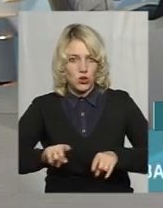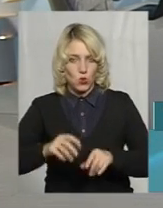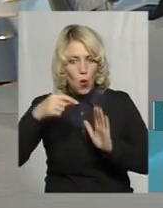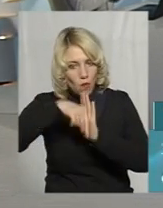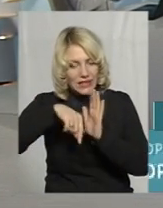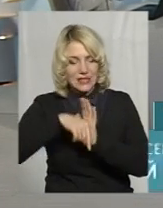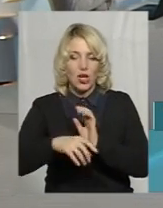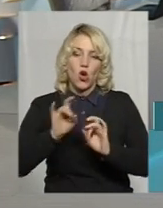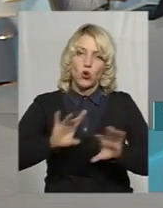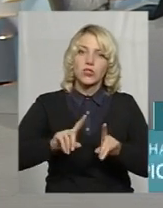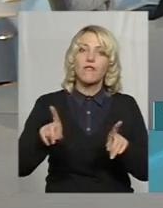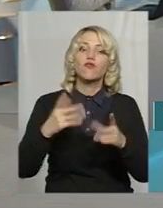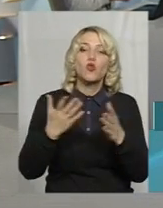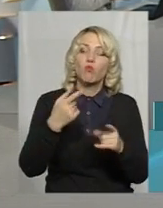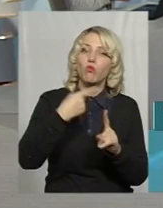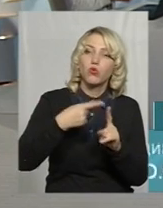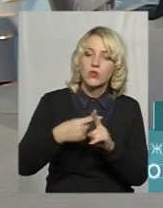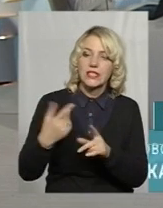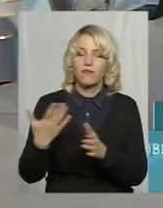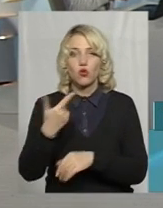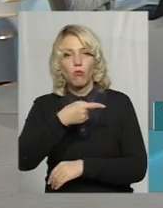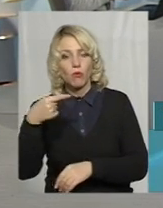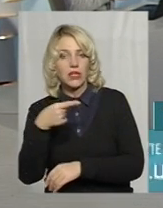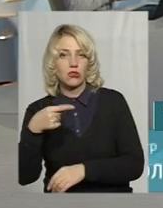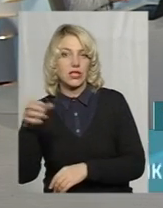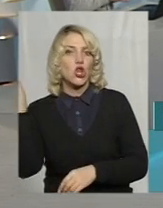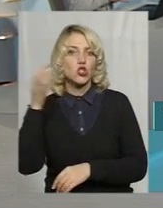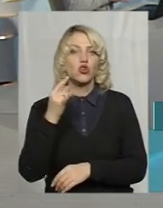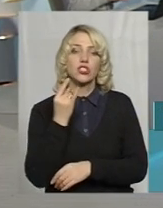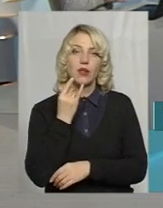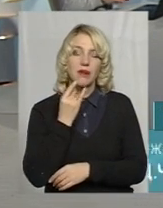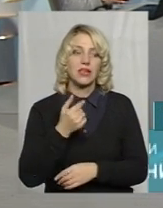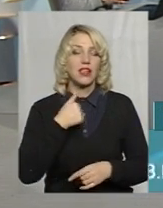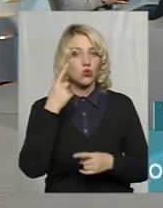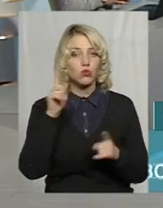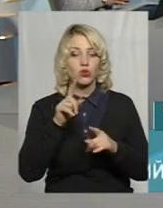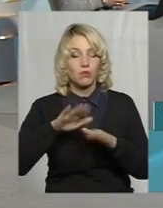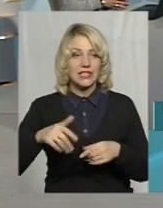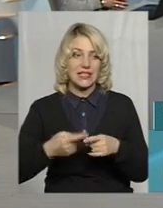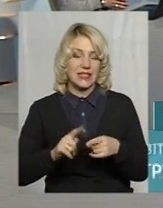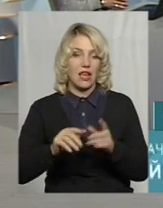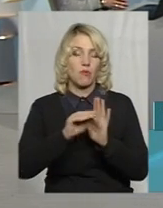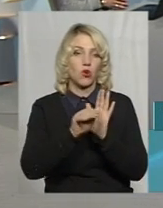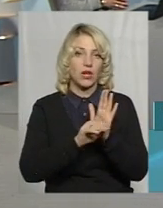в чому ж плюси і мінуси сонячних батарей. Я думаю, що після цієї програми